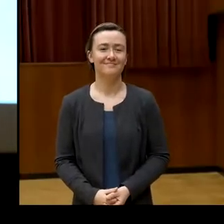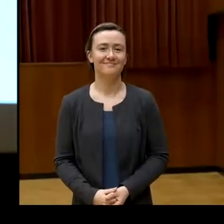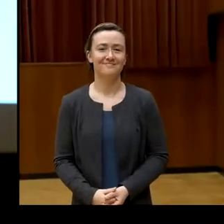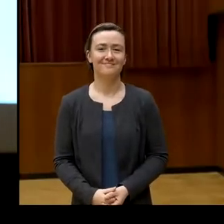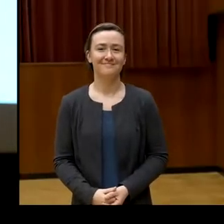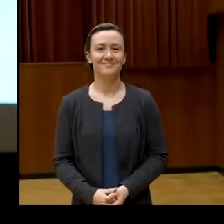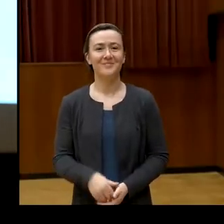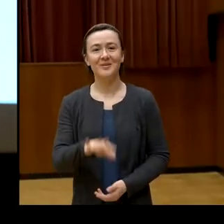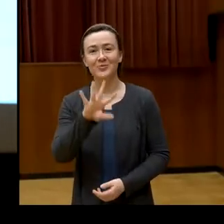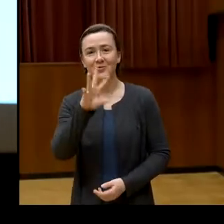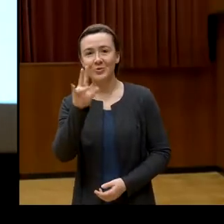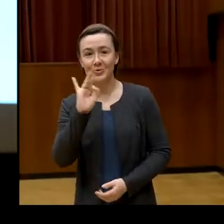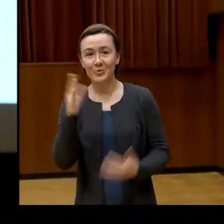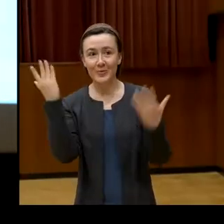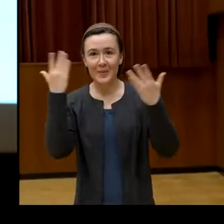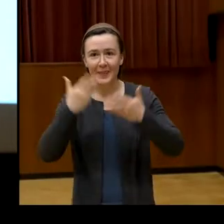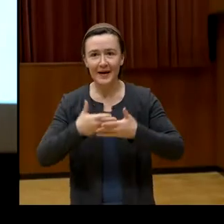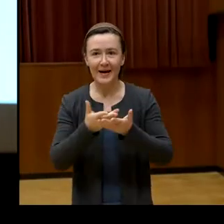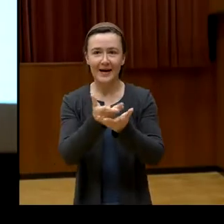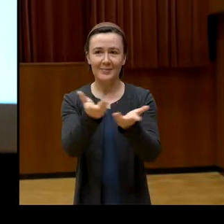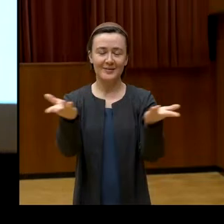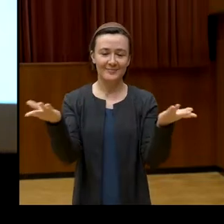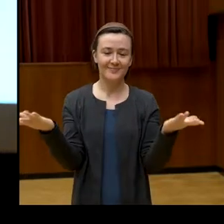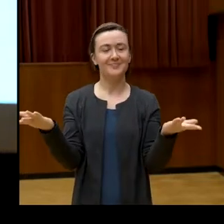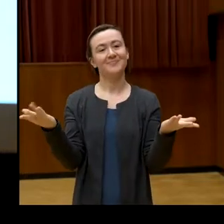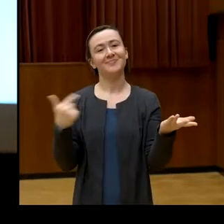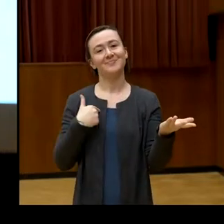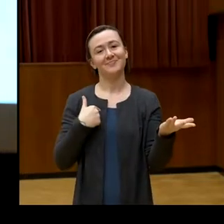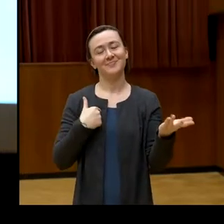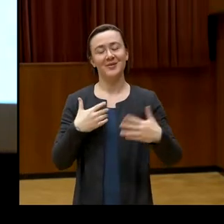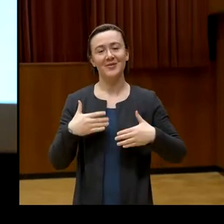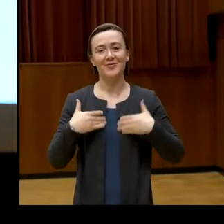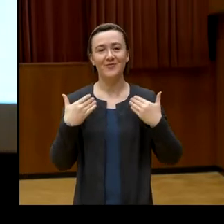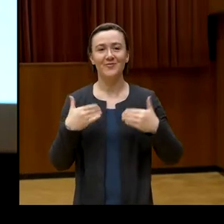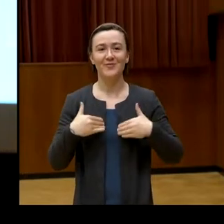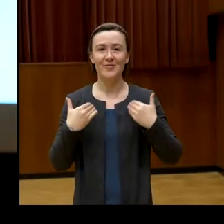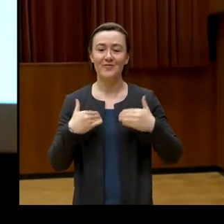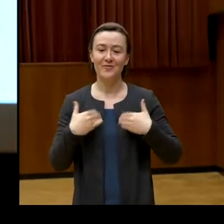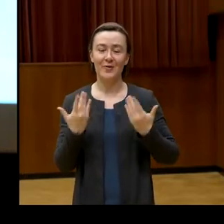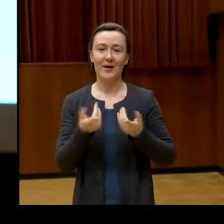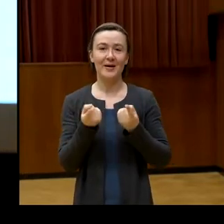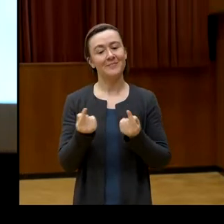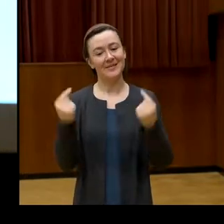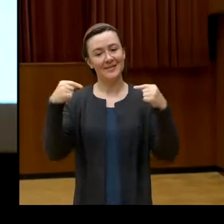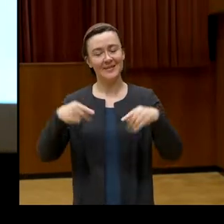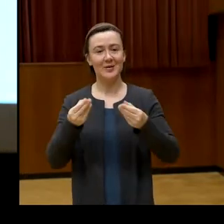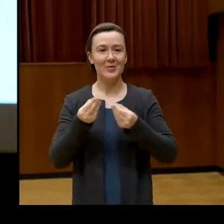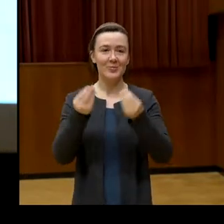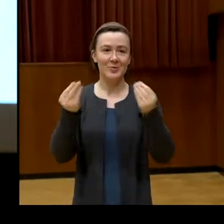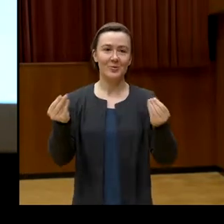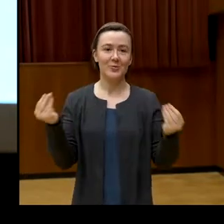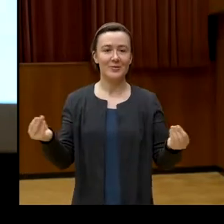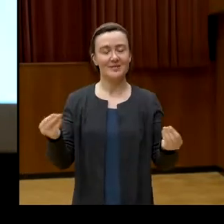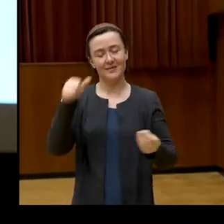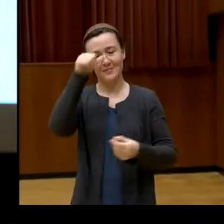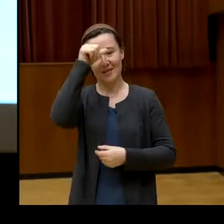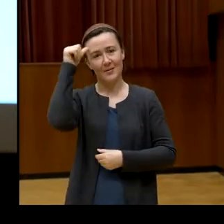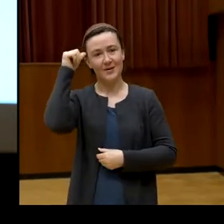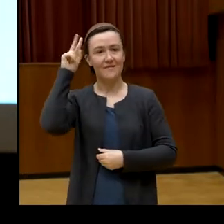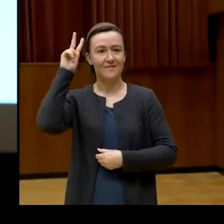Einen wunderschönen guten Abend, meine Damen und Herren. Ich freue mich sehr, Sie im Namen der Wiener Volkshochschulen begrüßen zu dürfen.